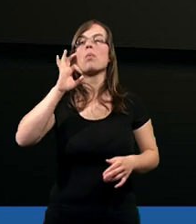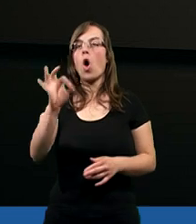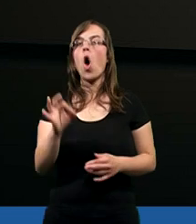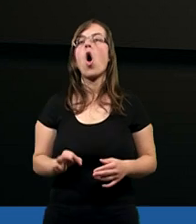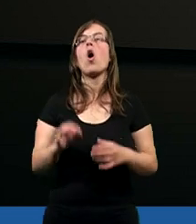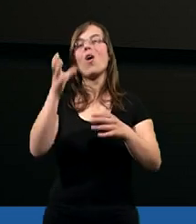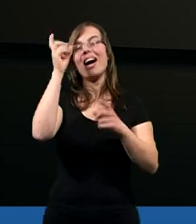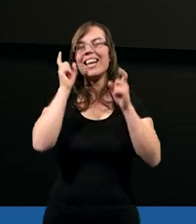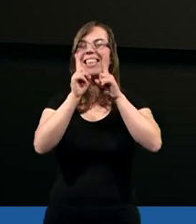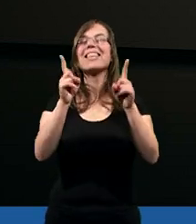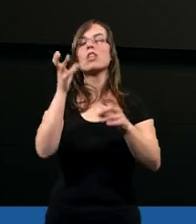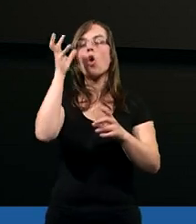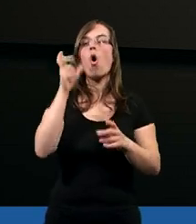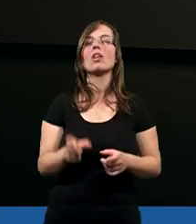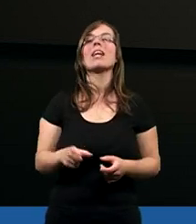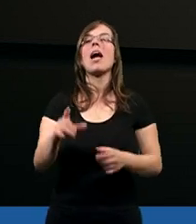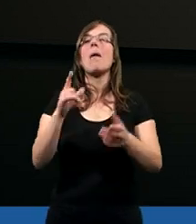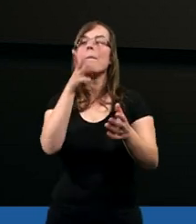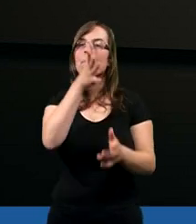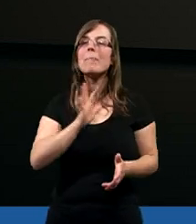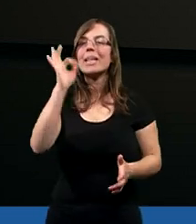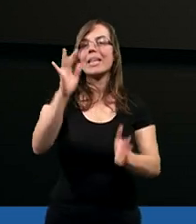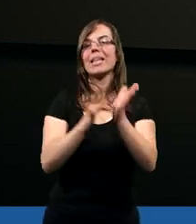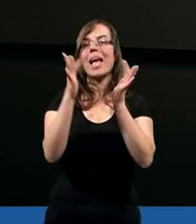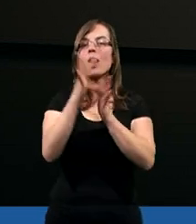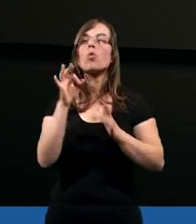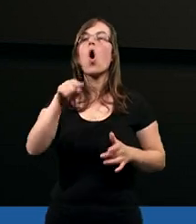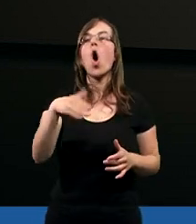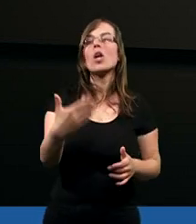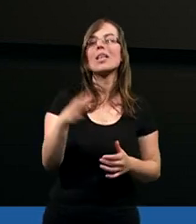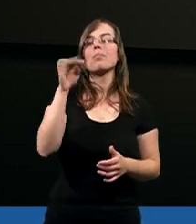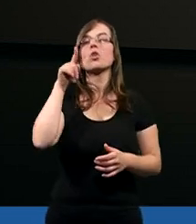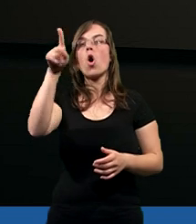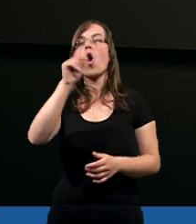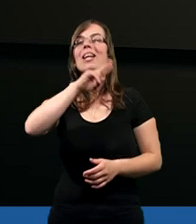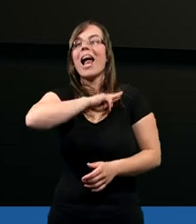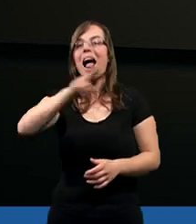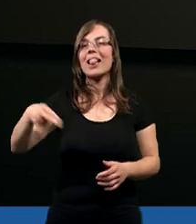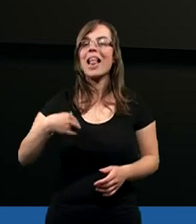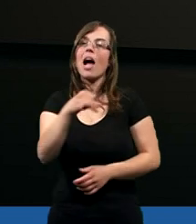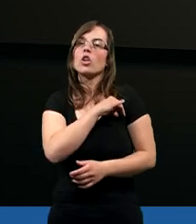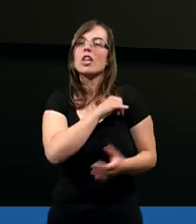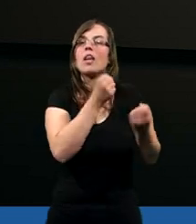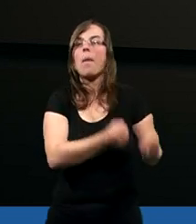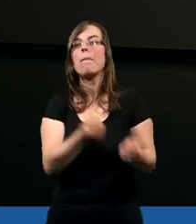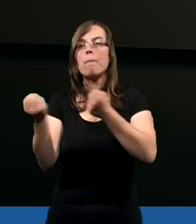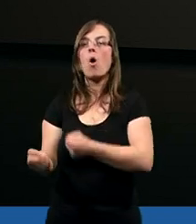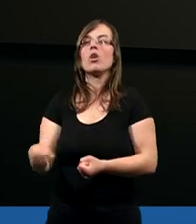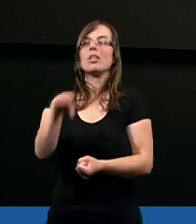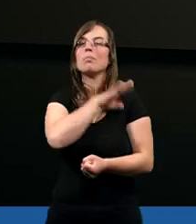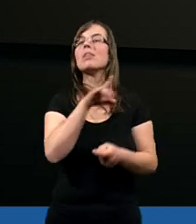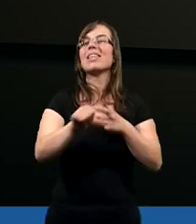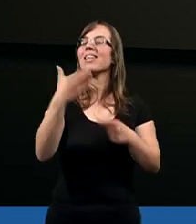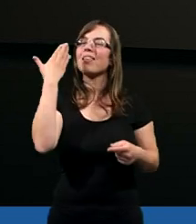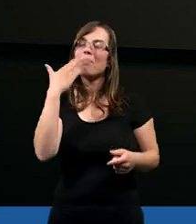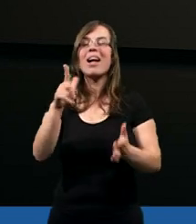o istocie misji Pana Jezusa, o tym, że On za nasze grzechy poniósł śmierć, jest to